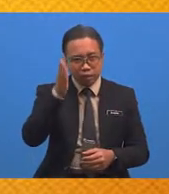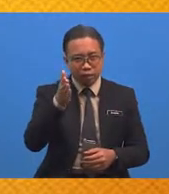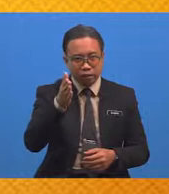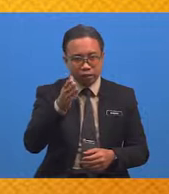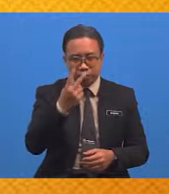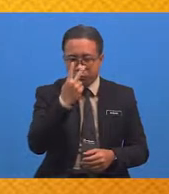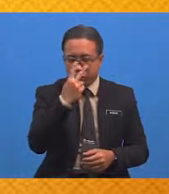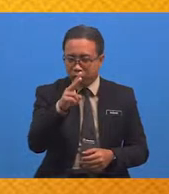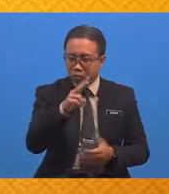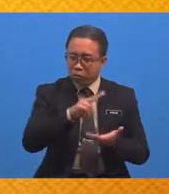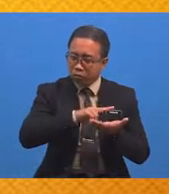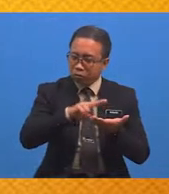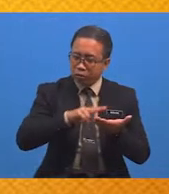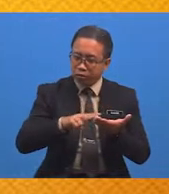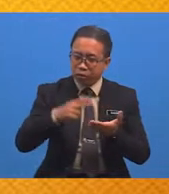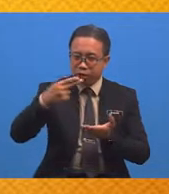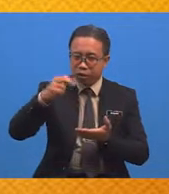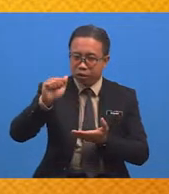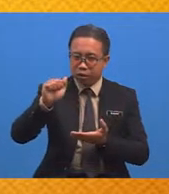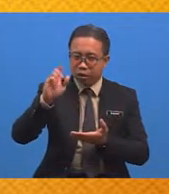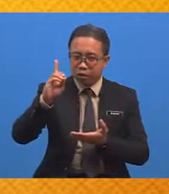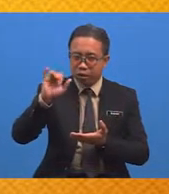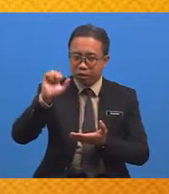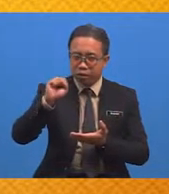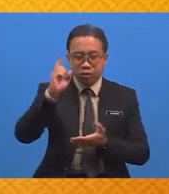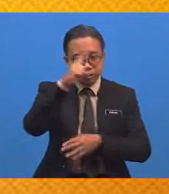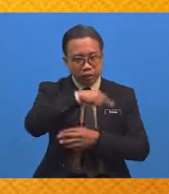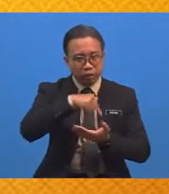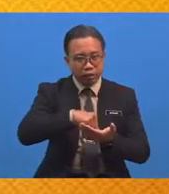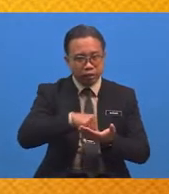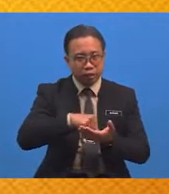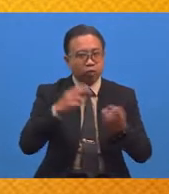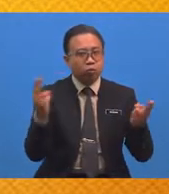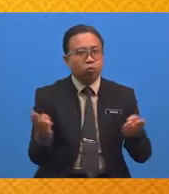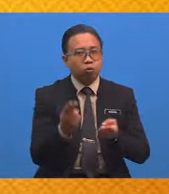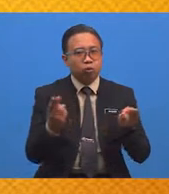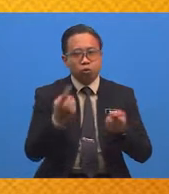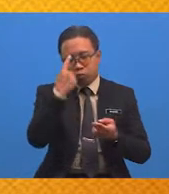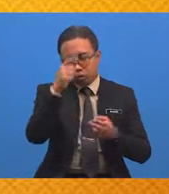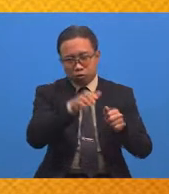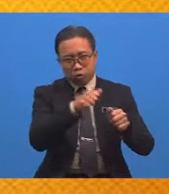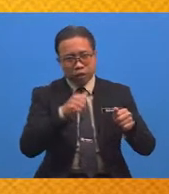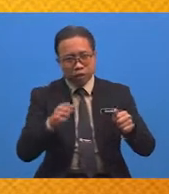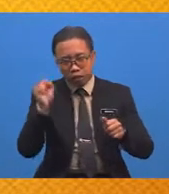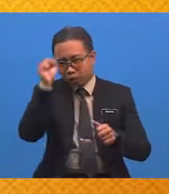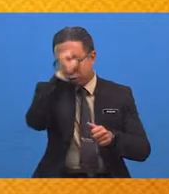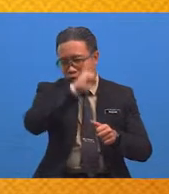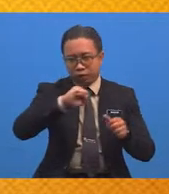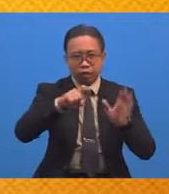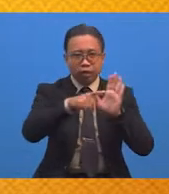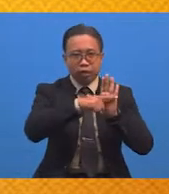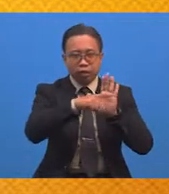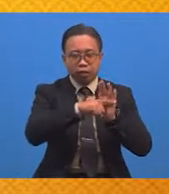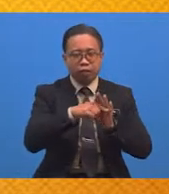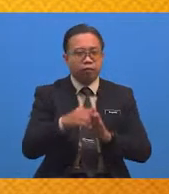Menghayati Hadis Yang telah Kita Pelajari Dan Berusaha Untuk Menghindari Sifat-sifat Negatif